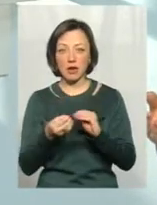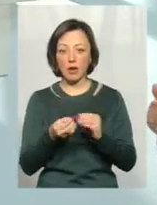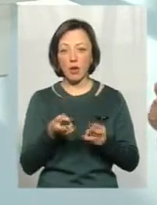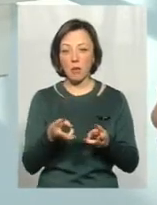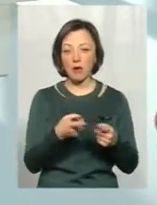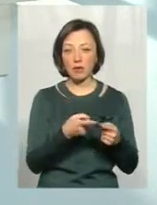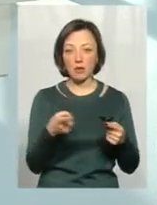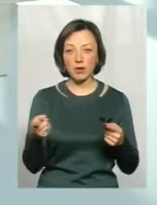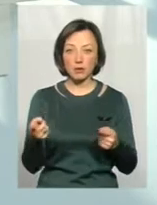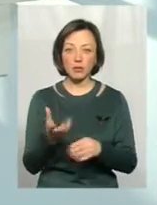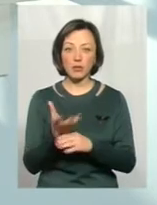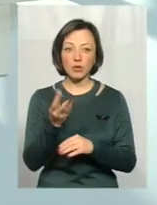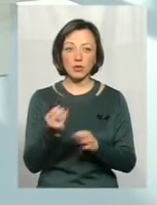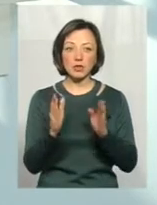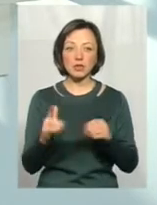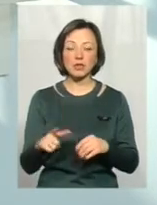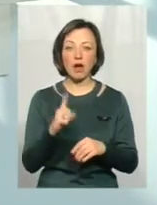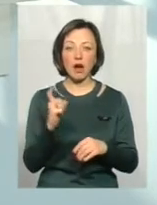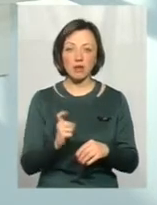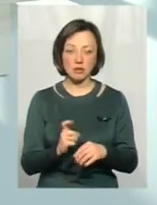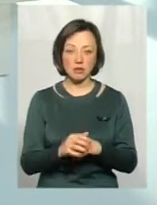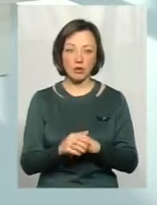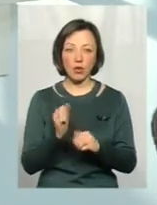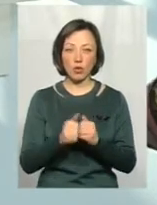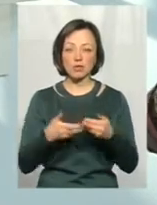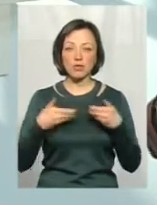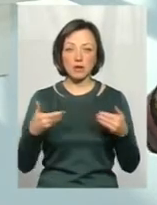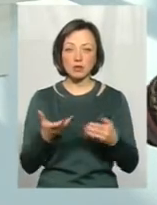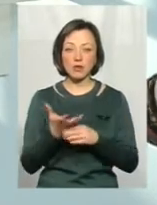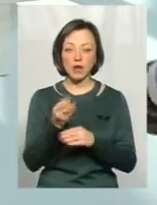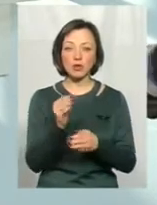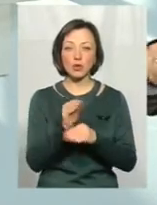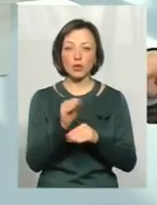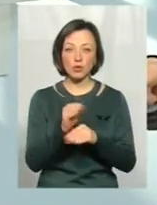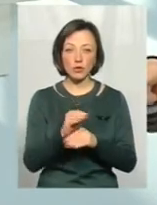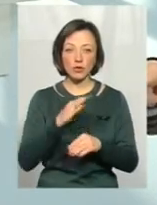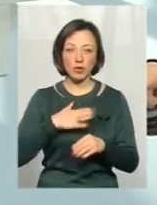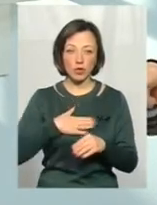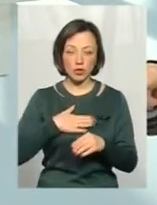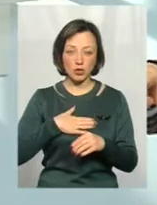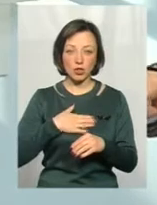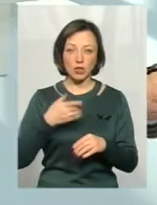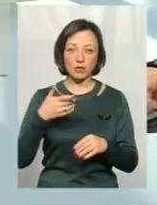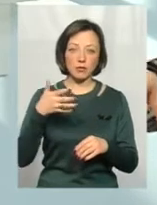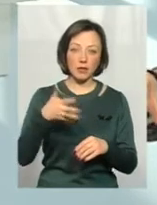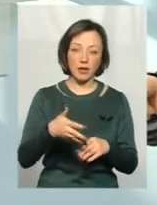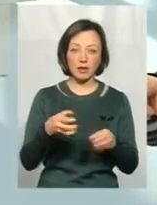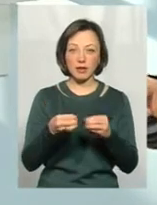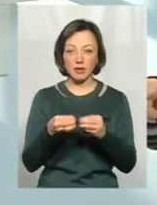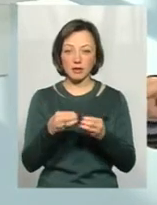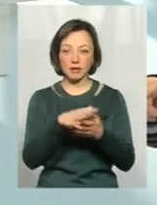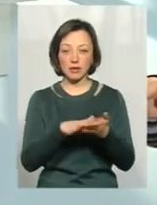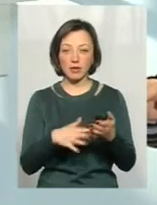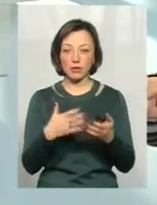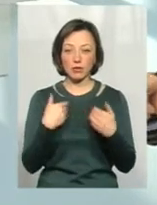опалювальний сезон, ми платимо тільки за газ. Кожен з нас платить ще додатково до наших, ну, тисяч 5-10 і так далі,